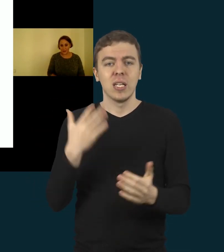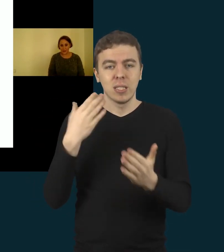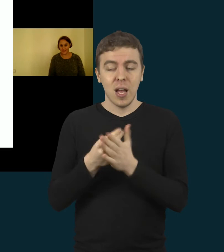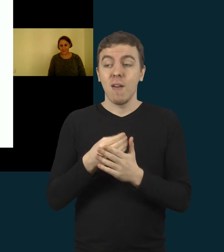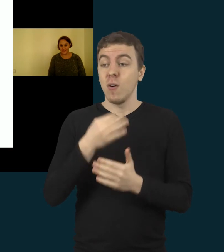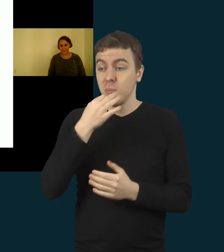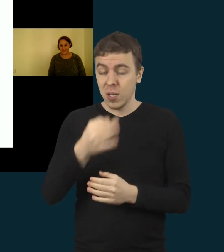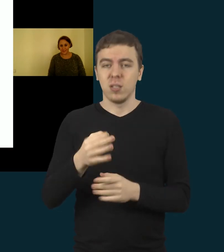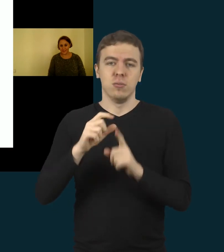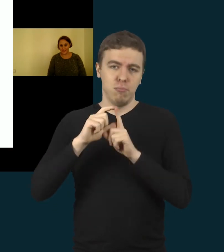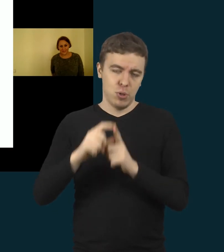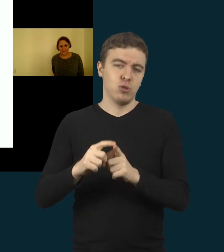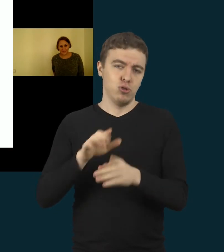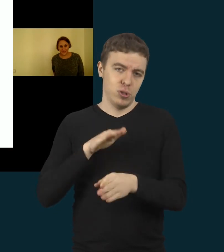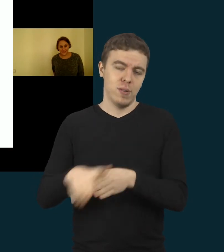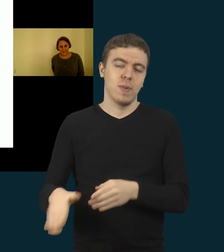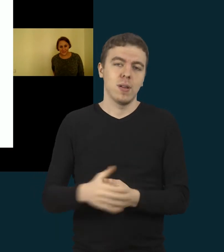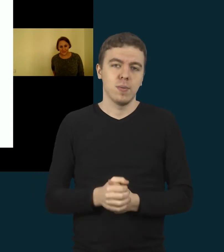žodį.